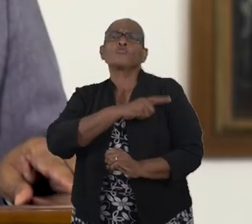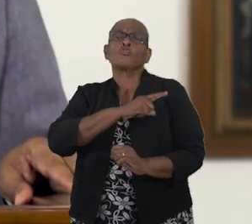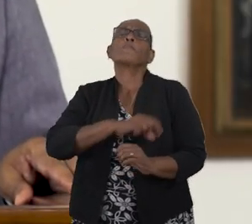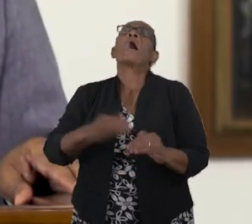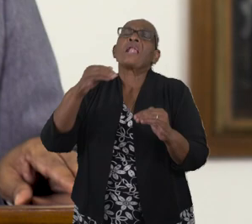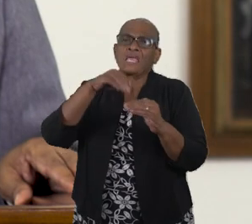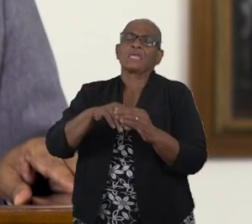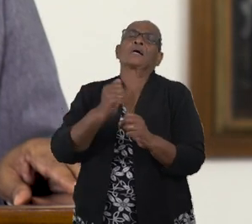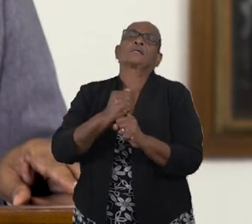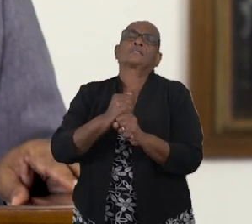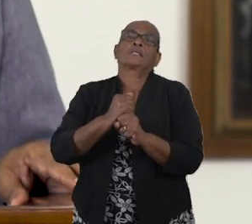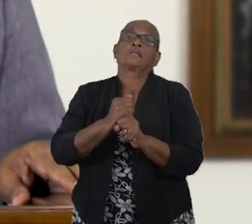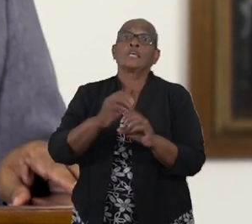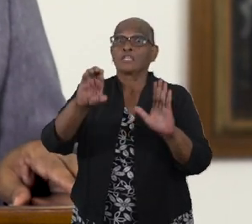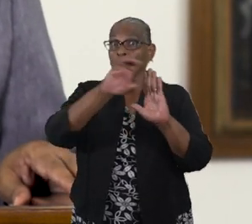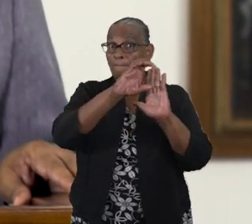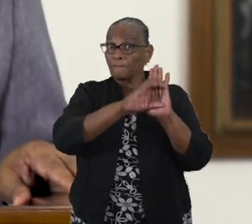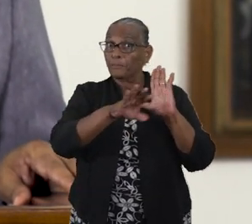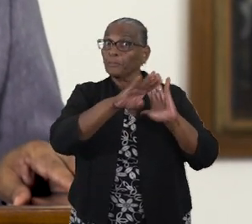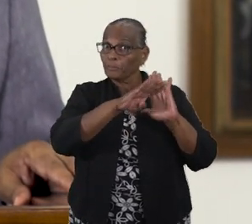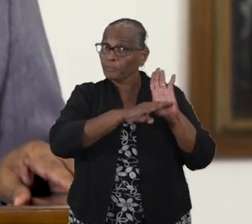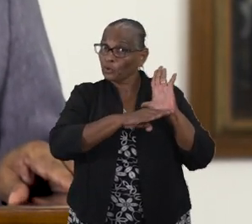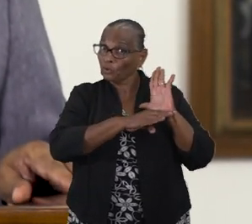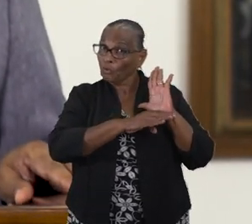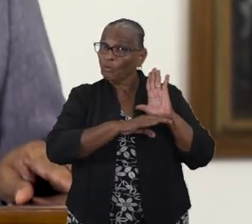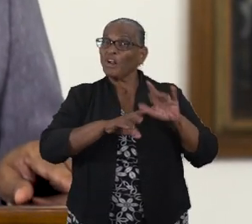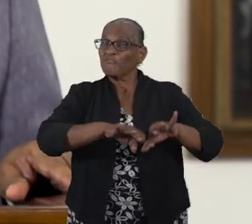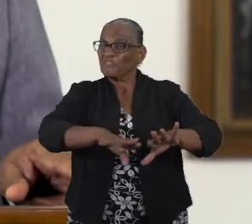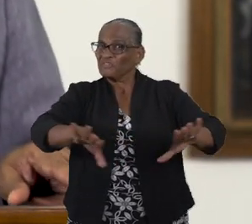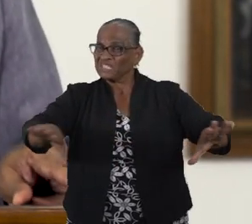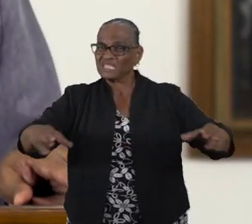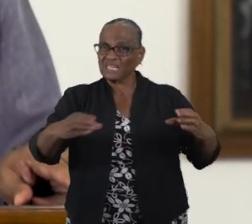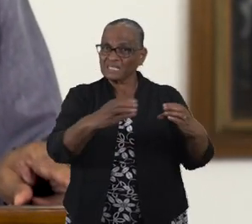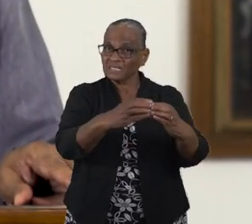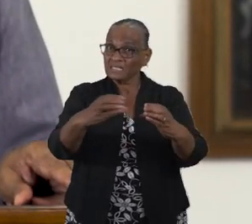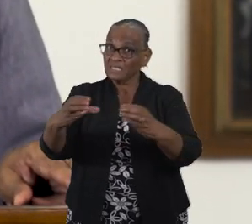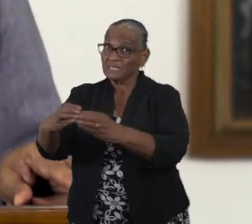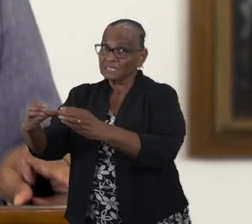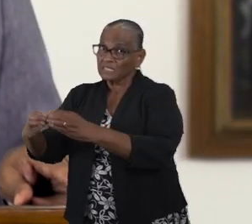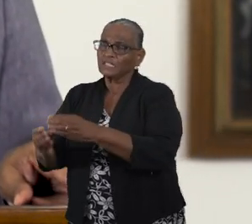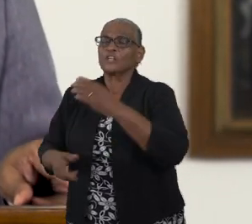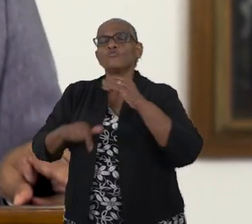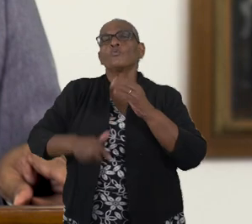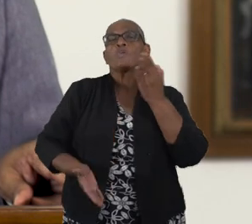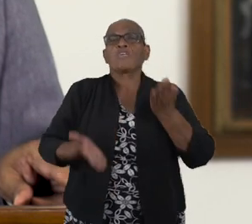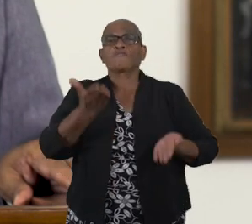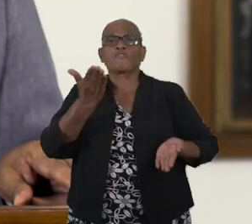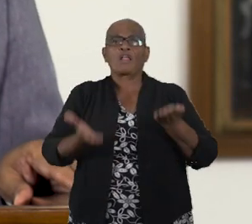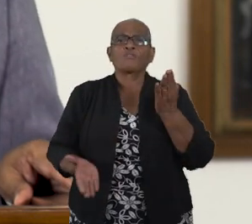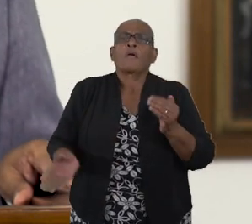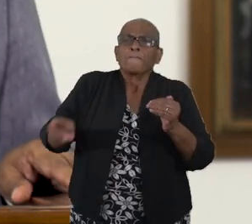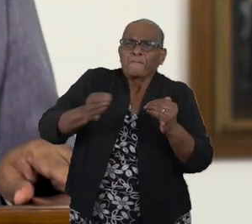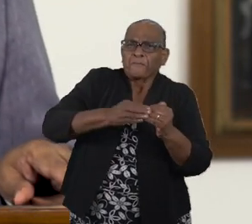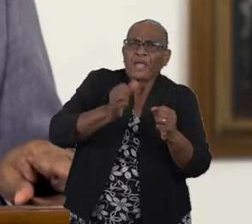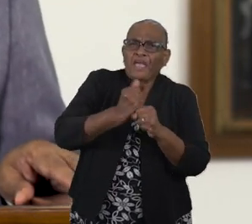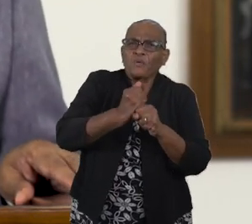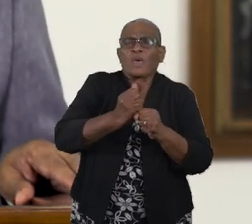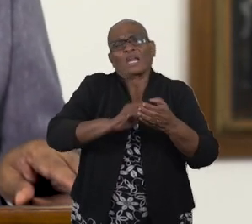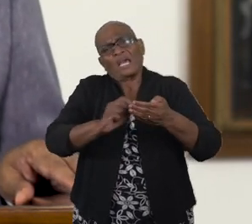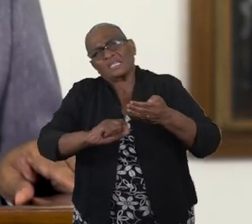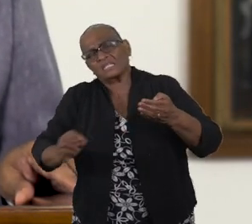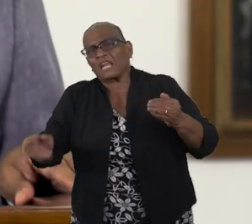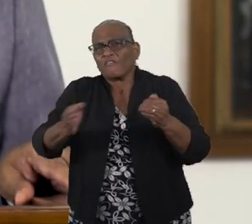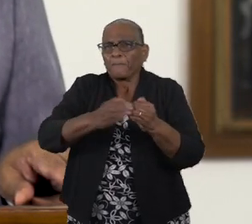ingezet. De protocollen voor de verschillende sectoren worden geëvalueerd, bijgewerkt en